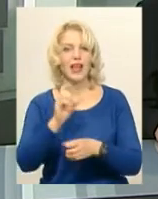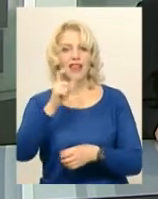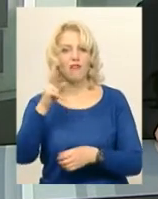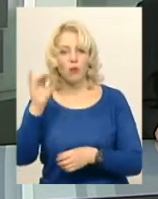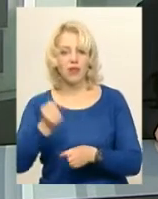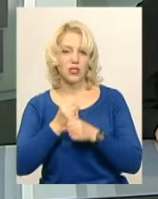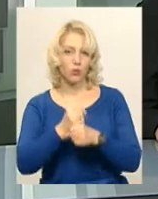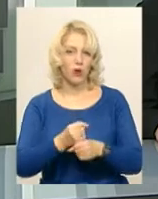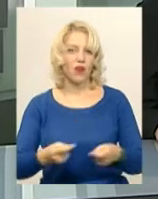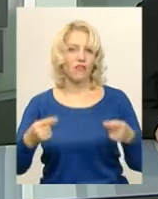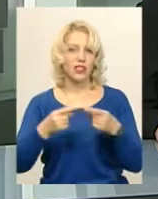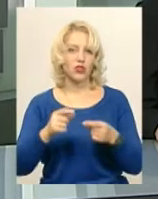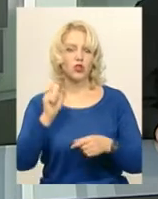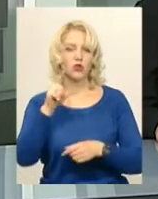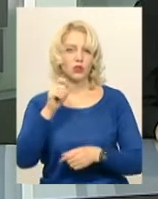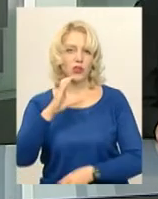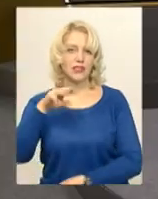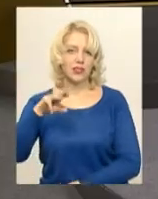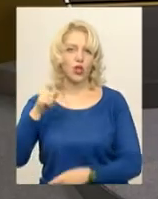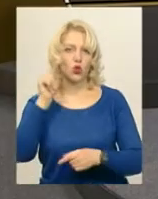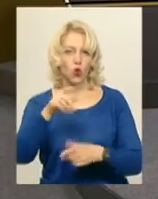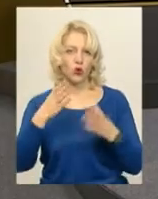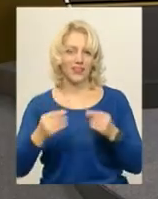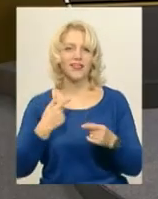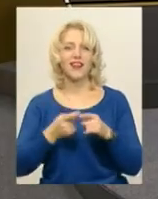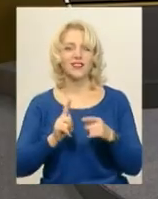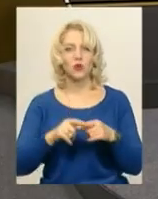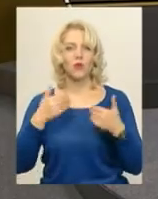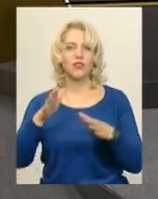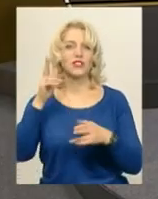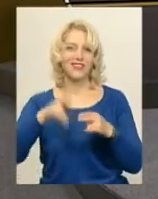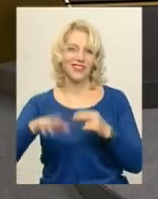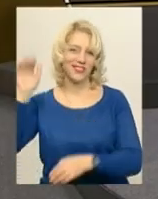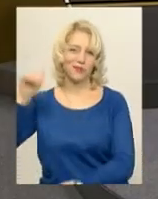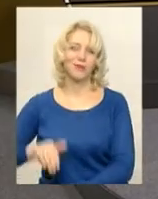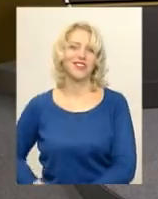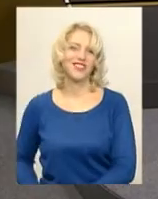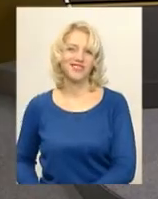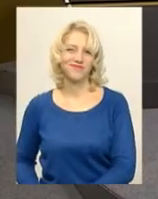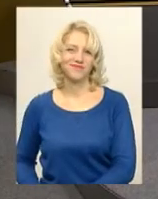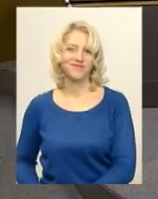вирішиться в «Золотому сеті» того ж дня. На цьому наш випуск завершено. До побачення.